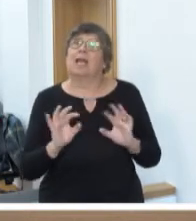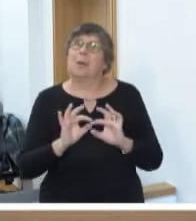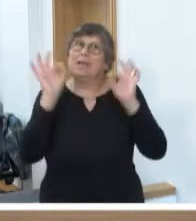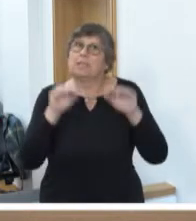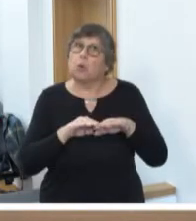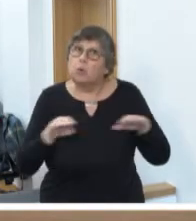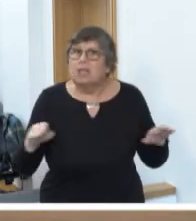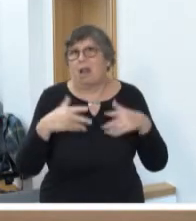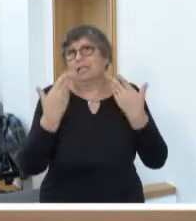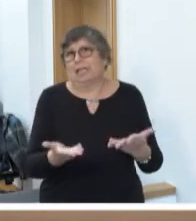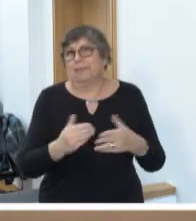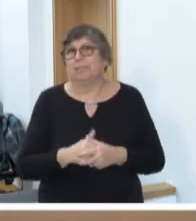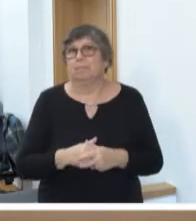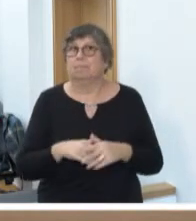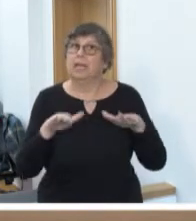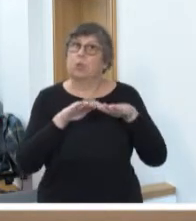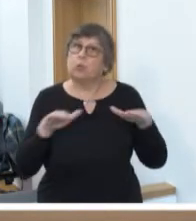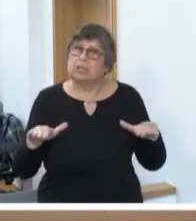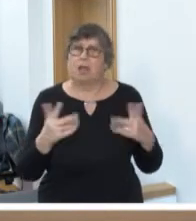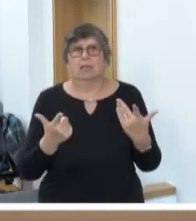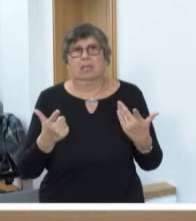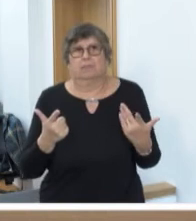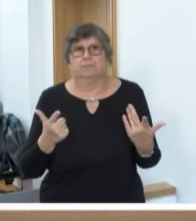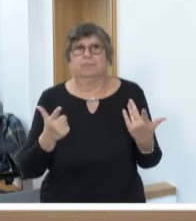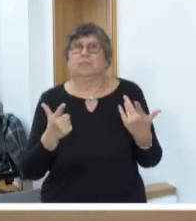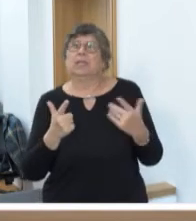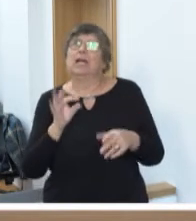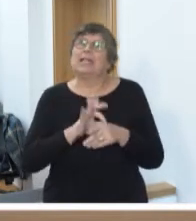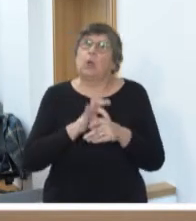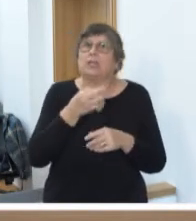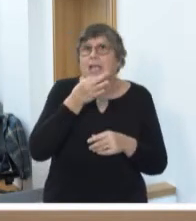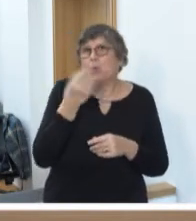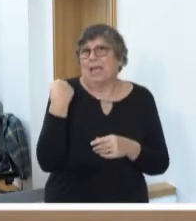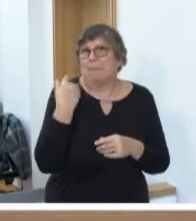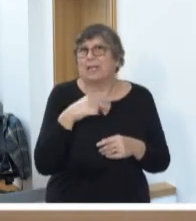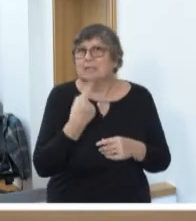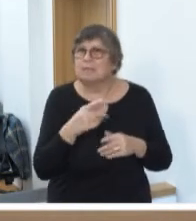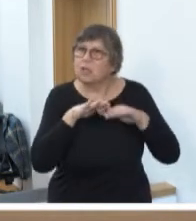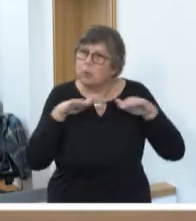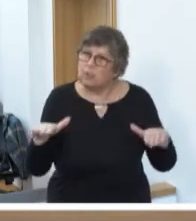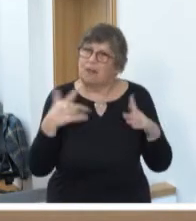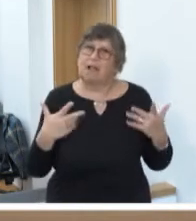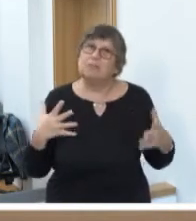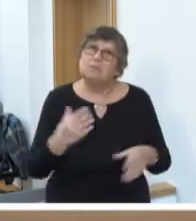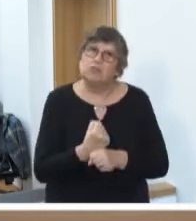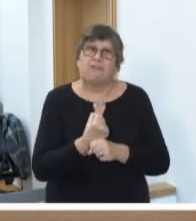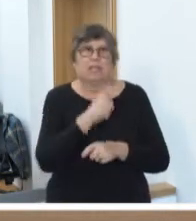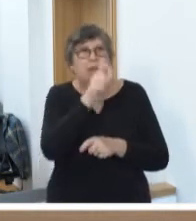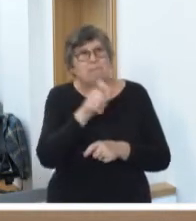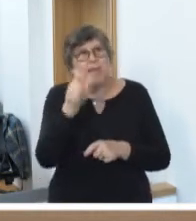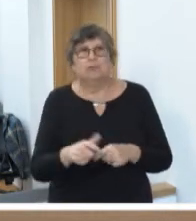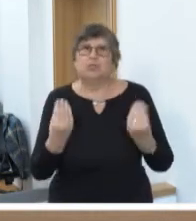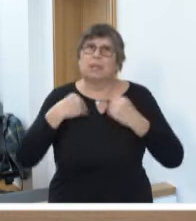Grundlage zu schaffen. Eine Grundlage, Dr. Jung hat es eben gesagt, eine Grundlage zu schaffen, den Menschen mit